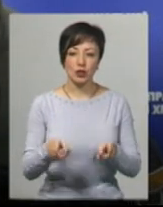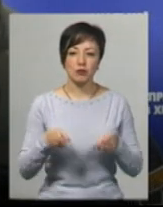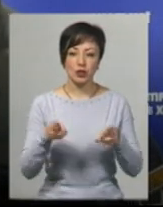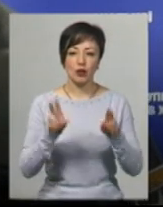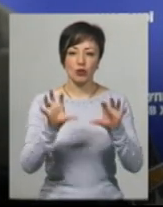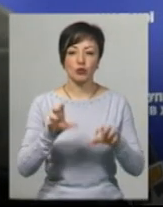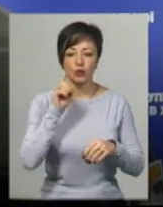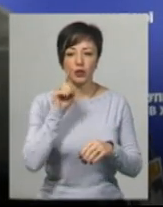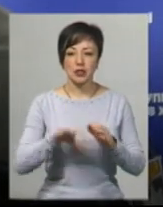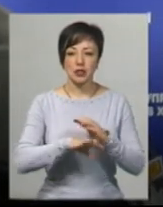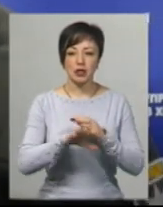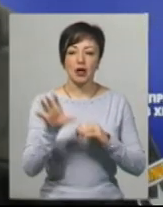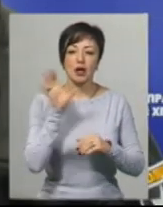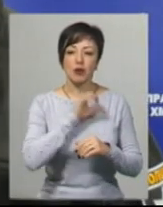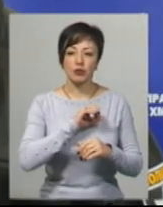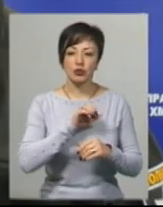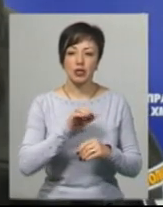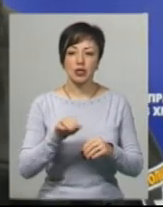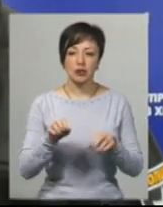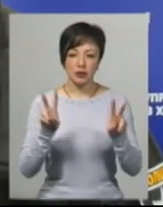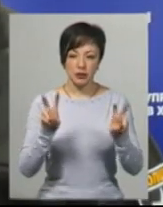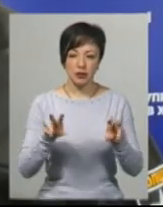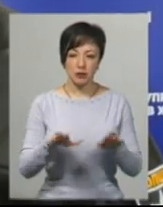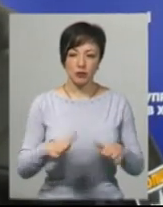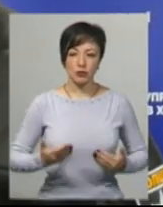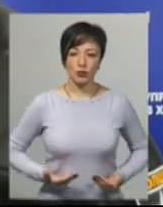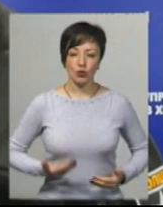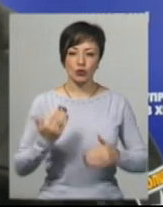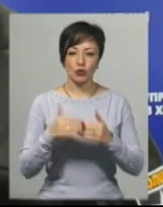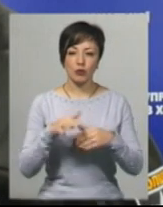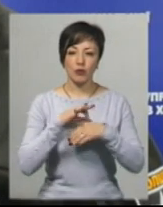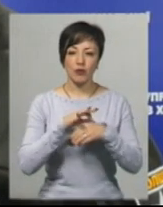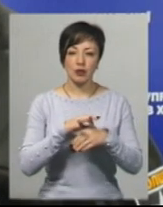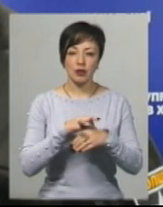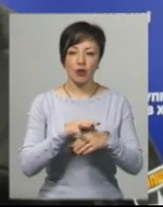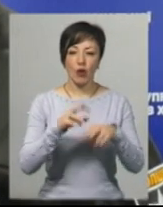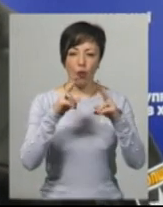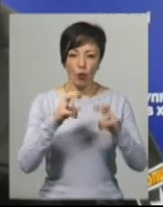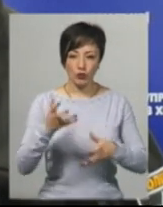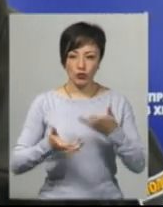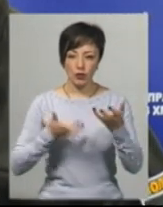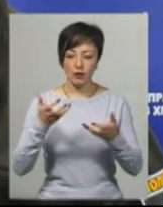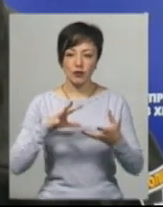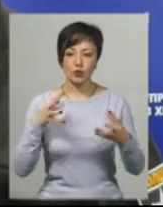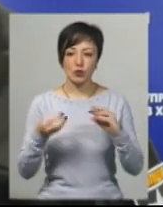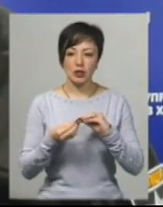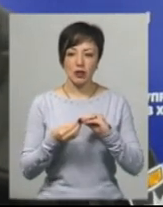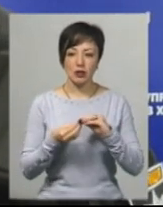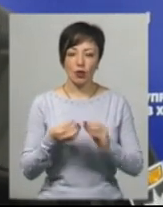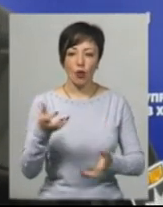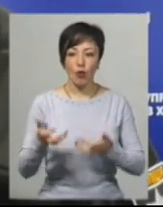України «Грабіж». За місцем проживання вже проведено санкціоновані обшуки. В результаті